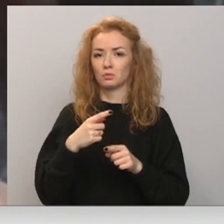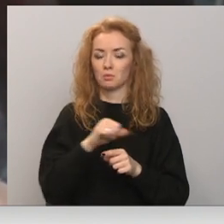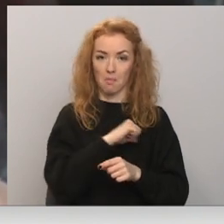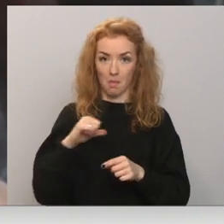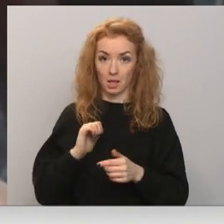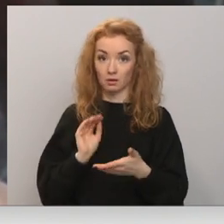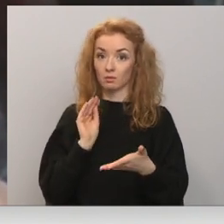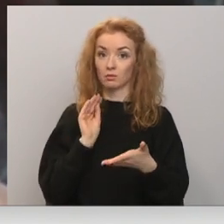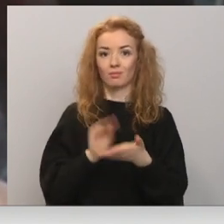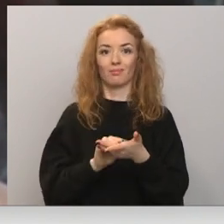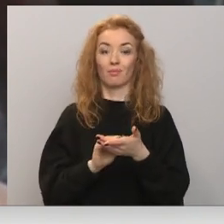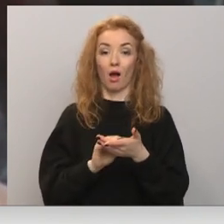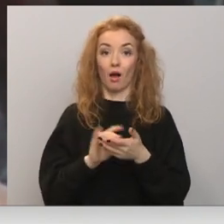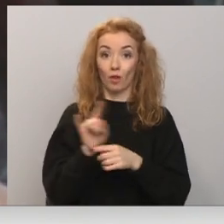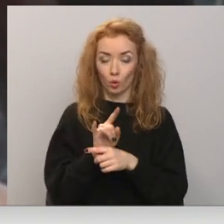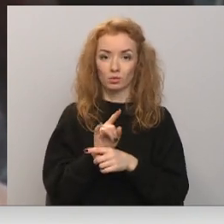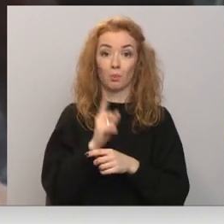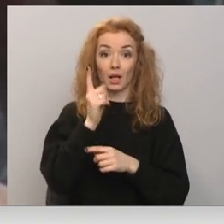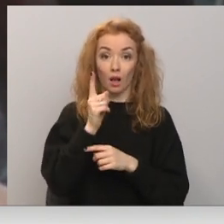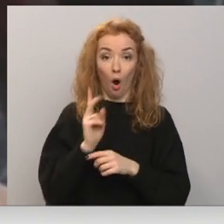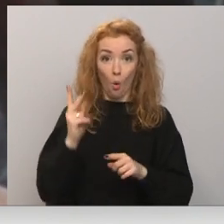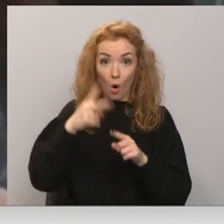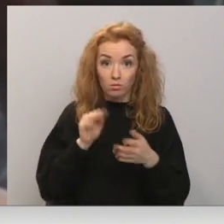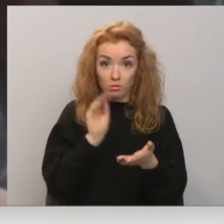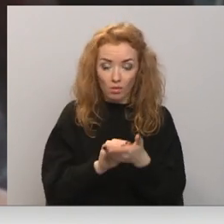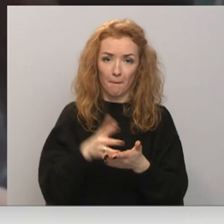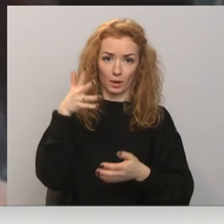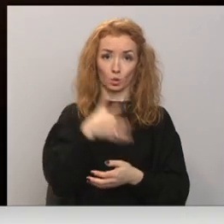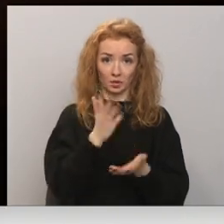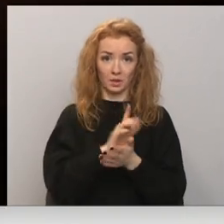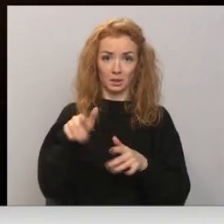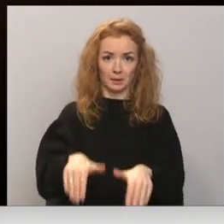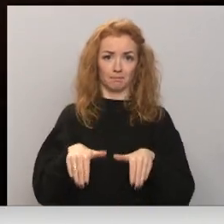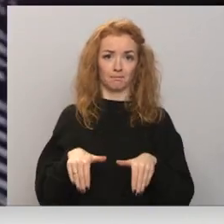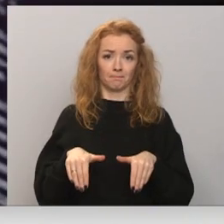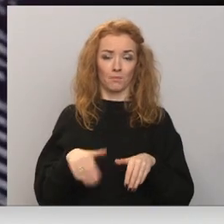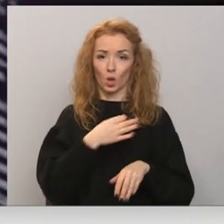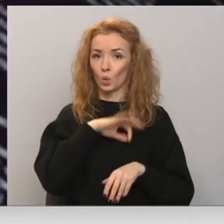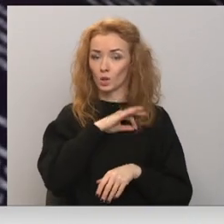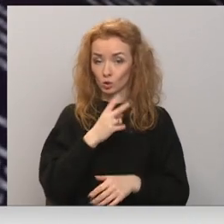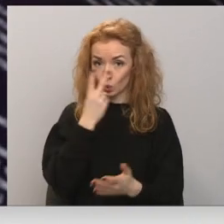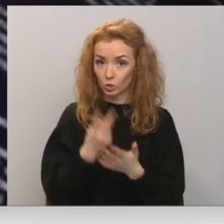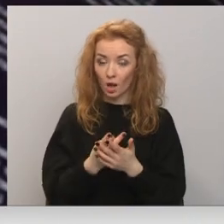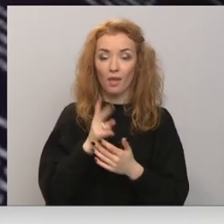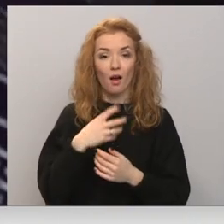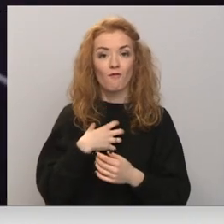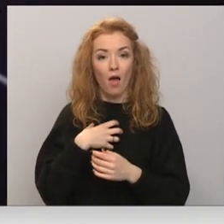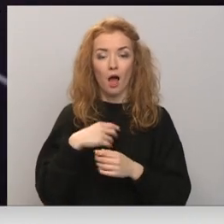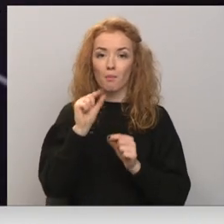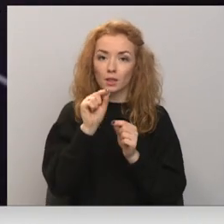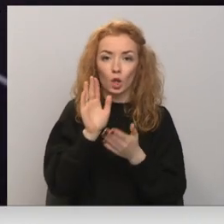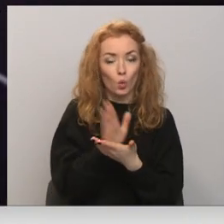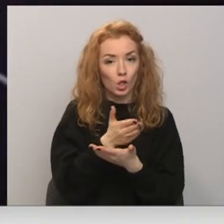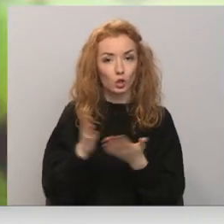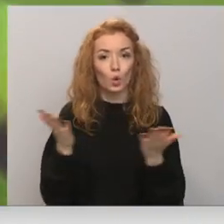ieraksta, tad ir brīdinājums, otro reizi 5 tūkstoši. Nu, nerakstīs vairs. Jurist uzsver, jānošķir kurā gadījumā viltu ziņu